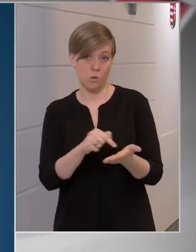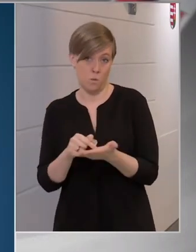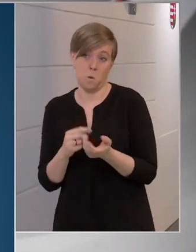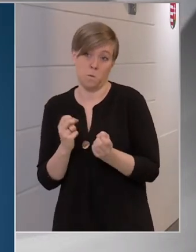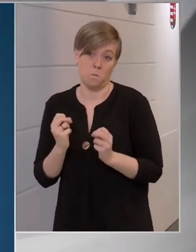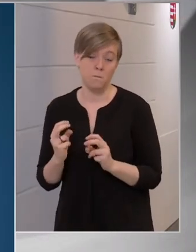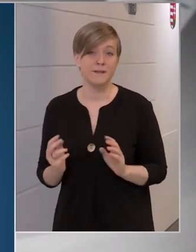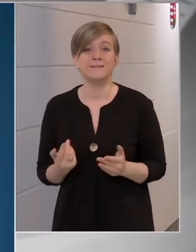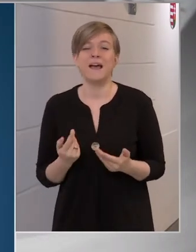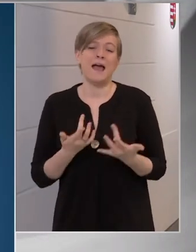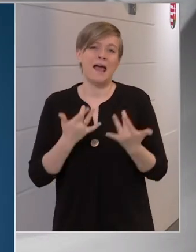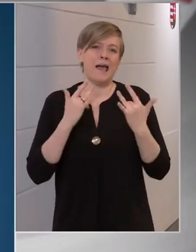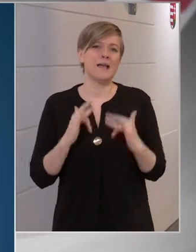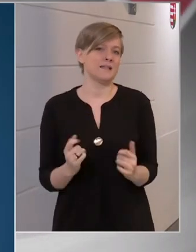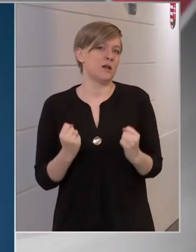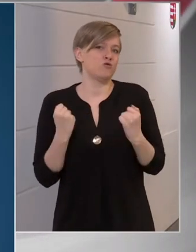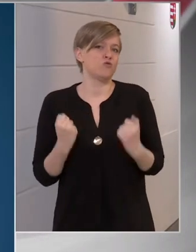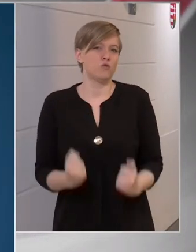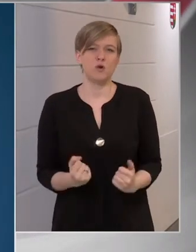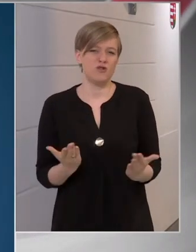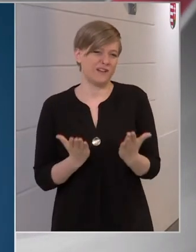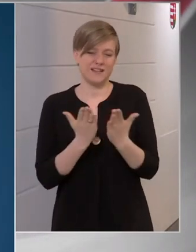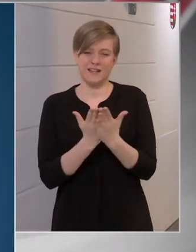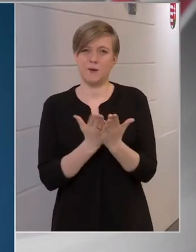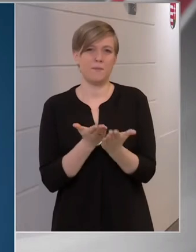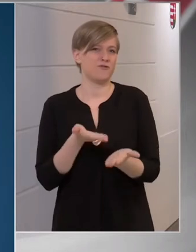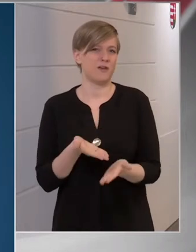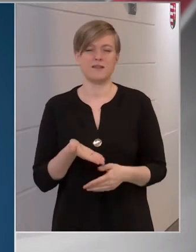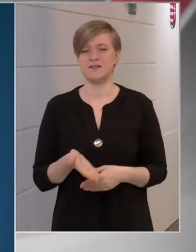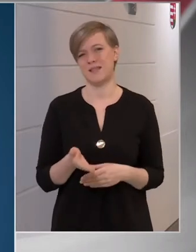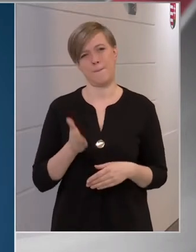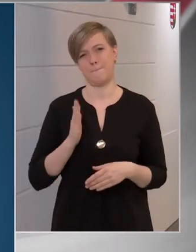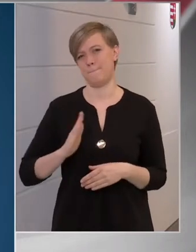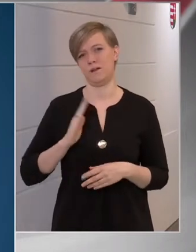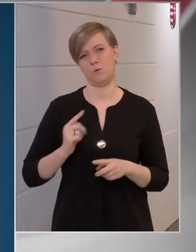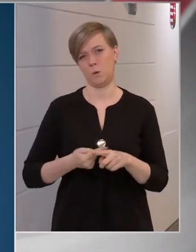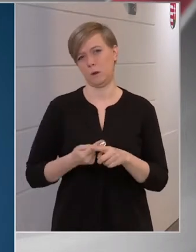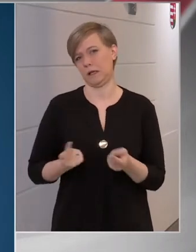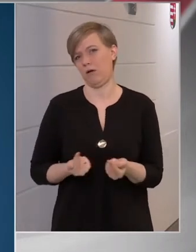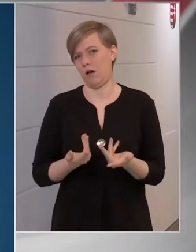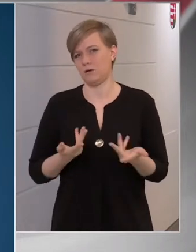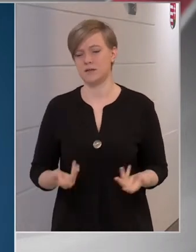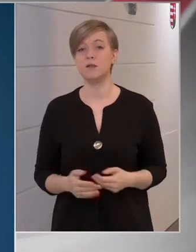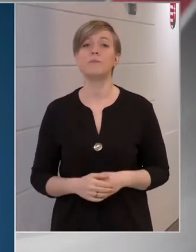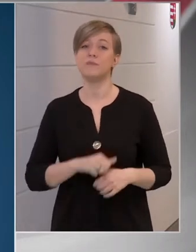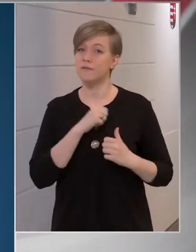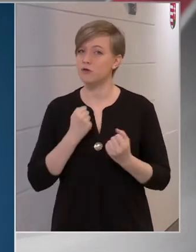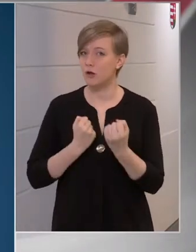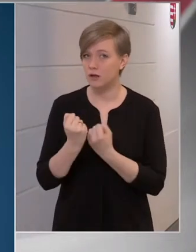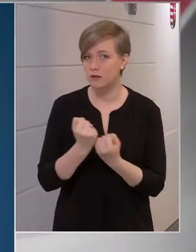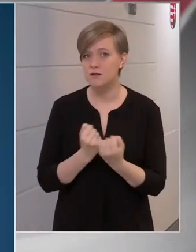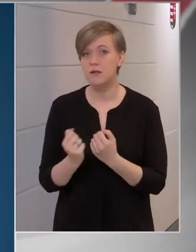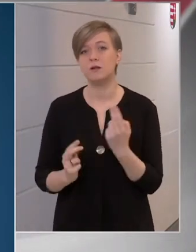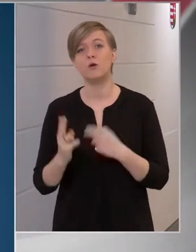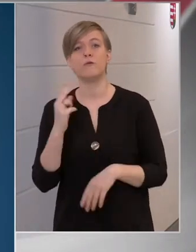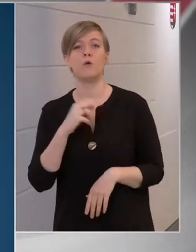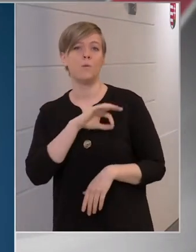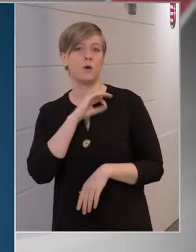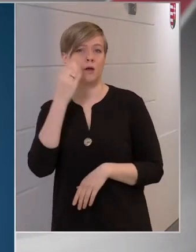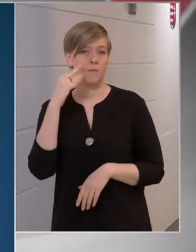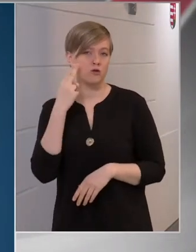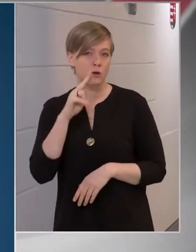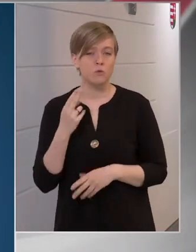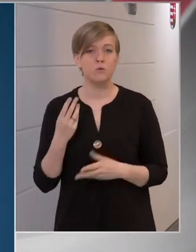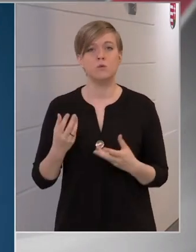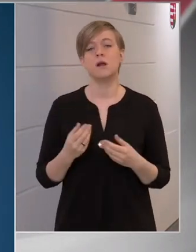érzem, hogy a helyzet súlyosságához képest ez egy nem méltó politikai akció. Szívesen egyeztettünk a főpolgármester úrnak is,